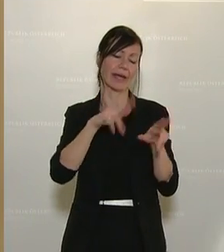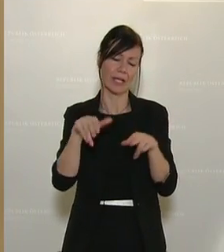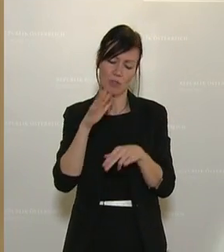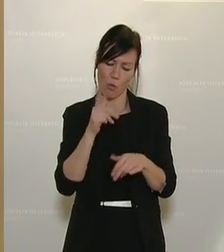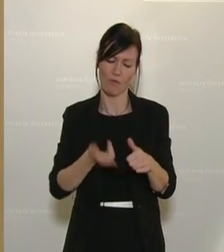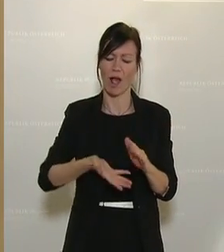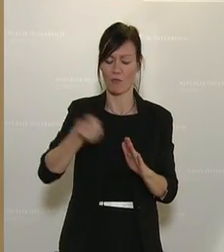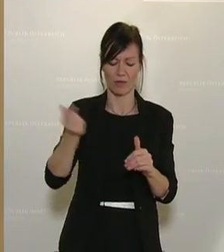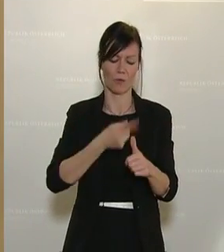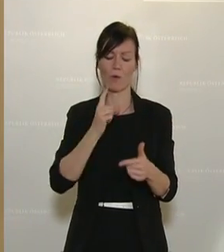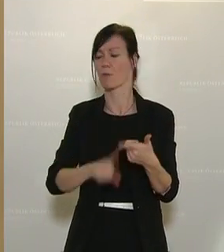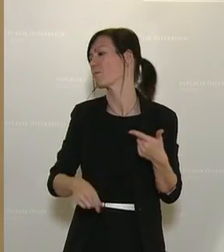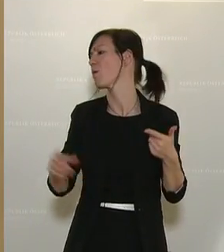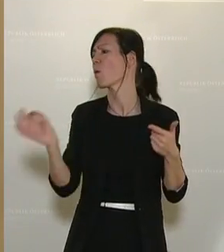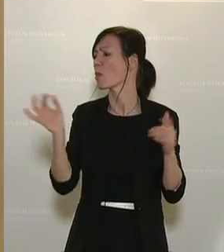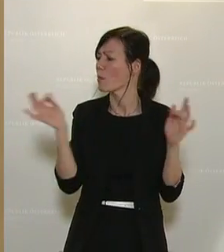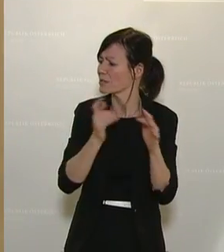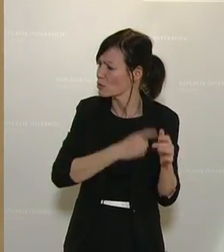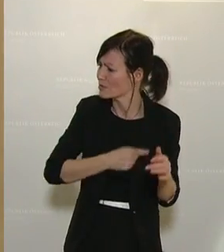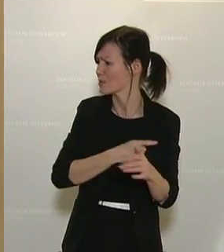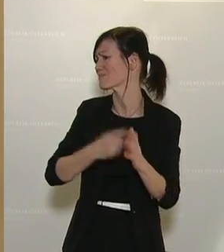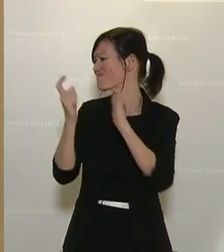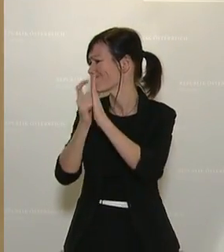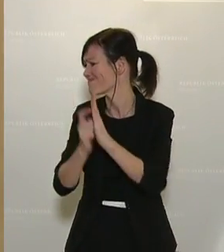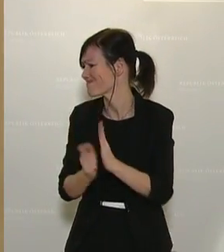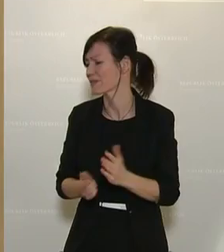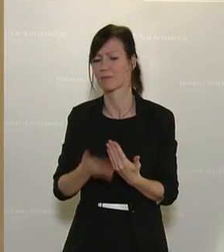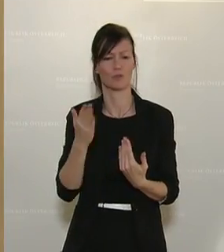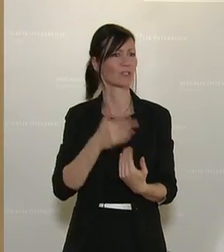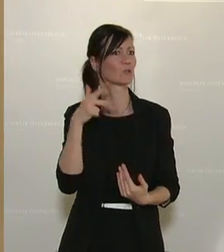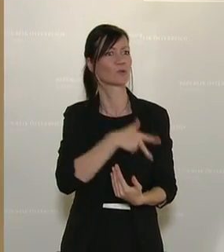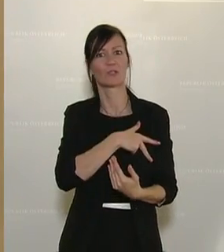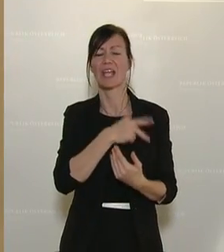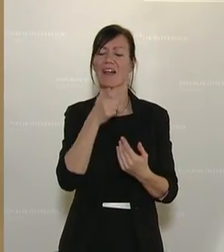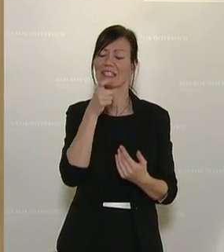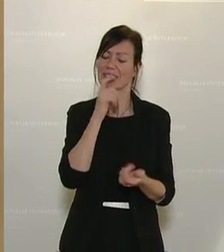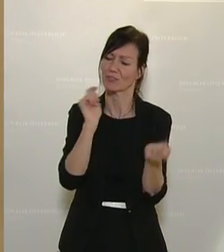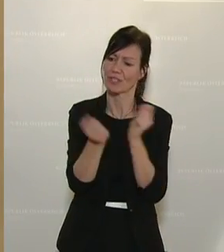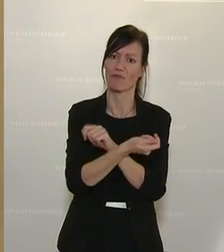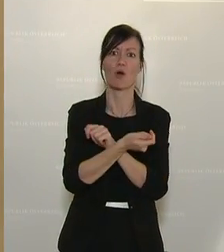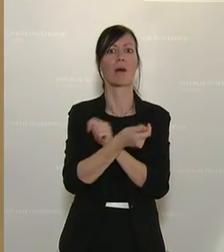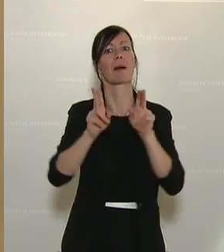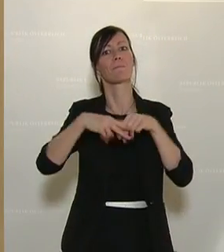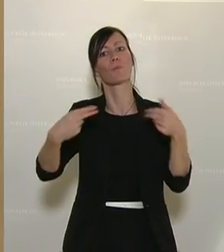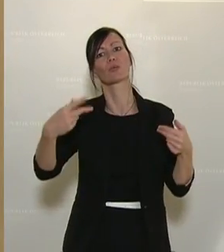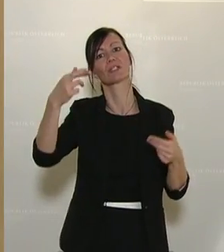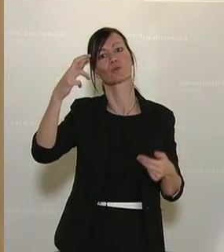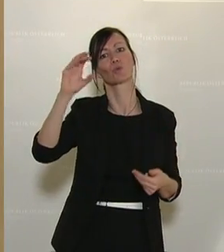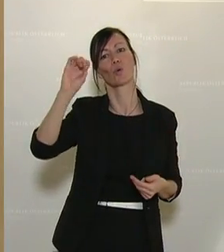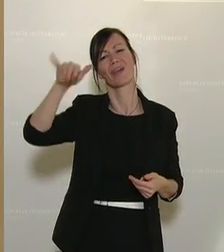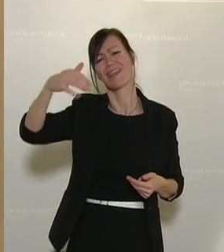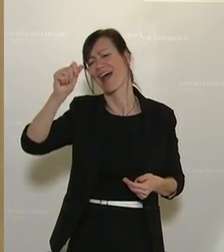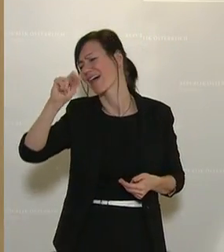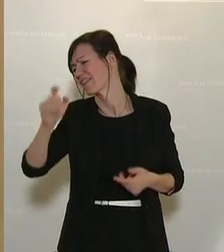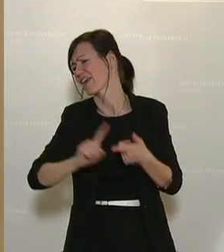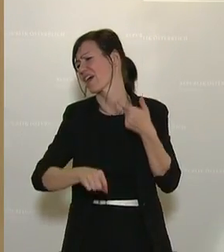hingewiesen. Vom Kopftuchverbot über den Bundestrojaner bis zur Sozialversicherungsreform, Kfz-Kennzeichen, Erfassung. Die Liste ist